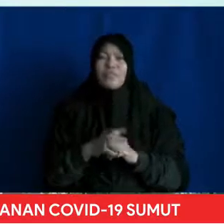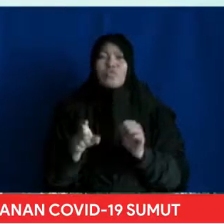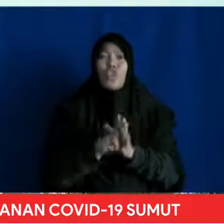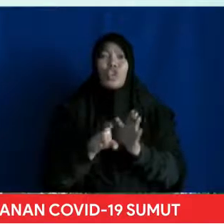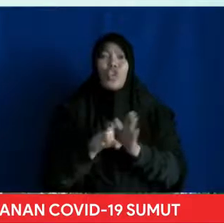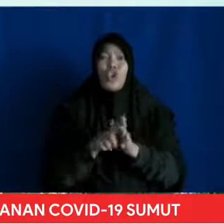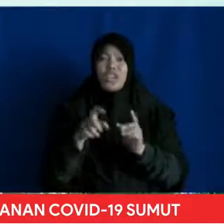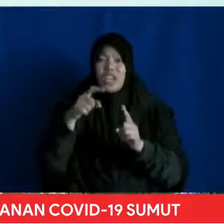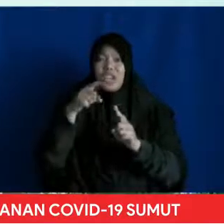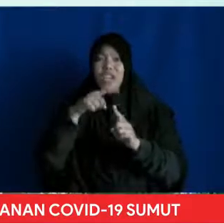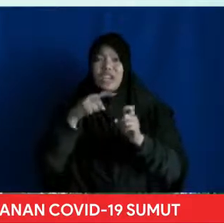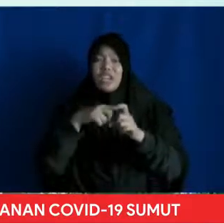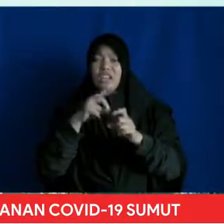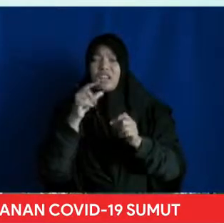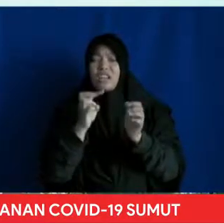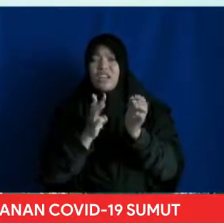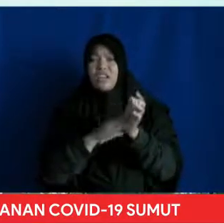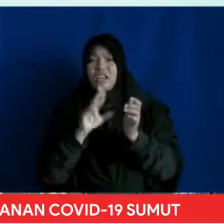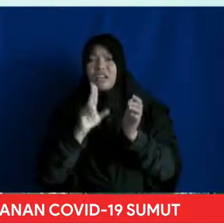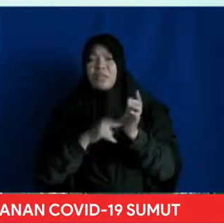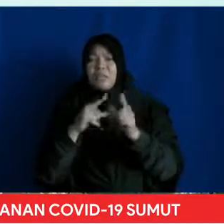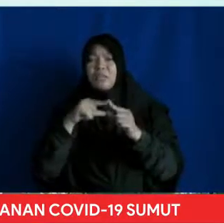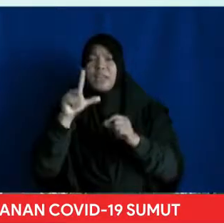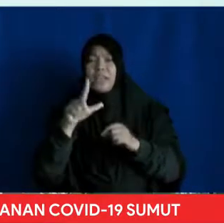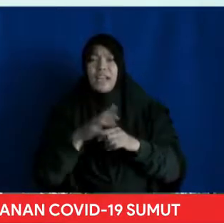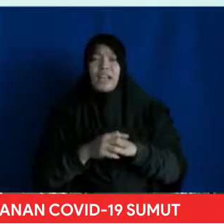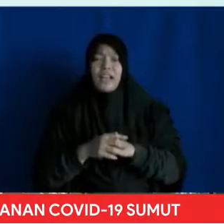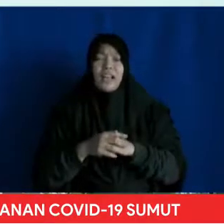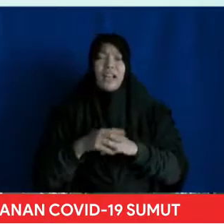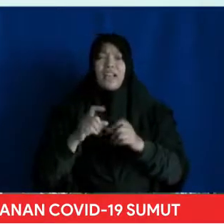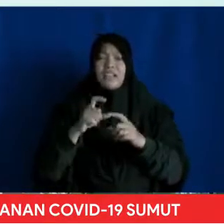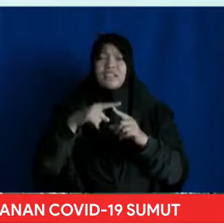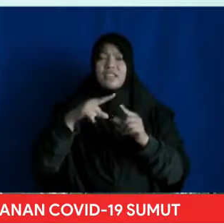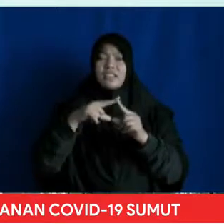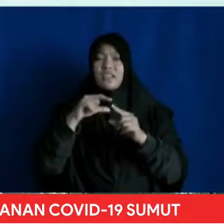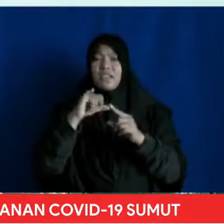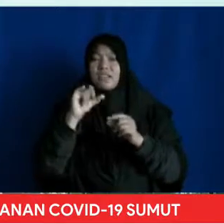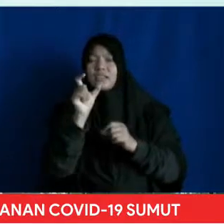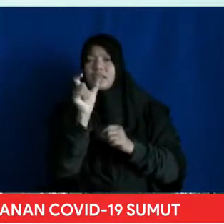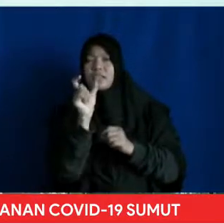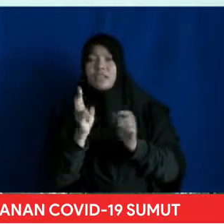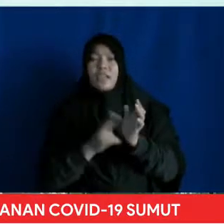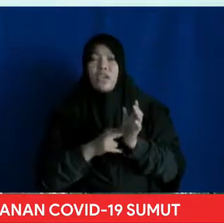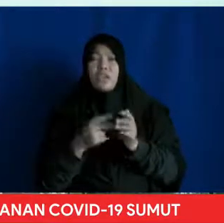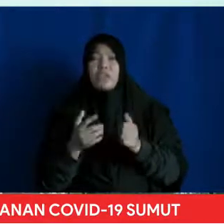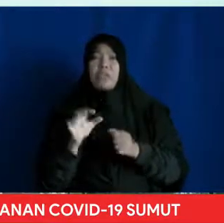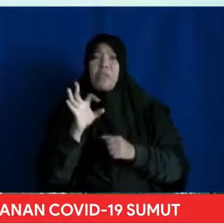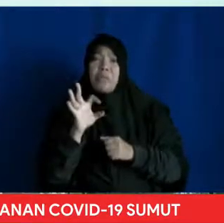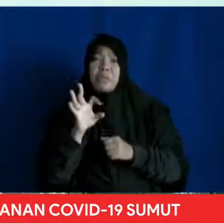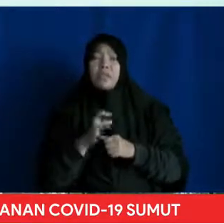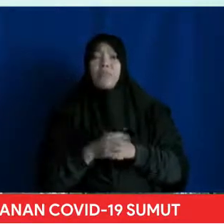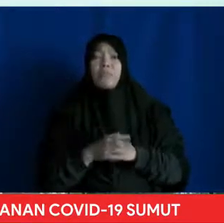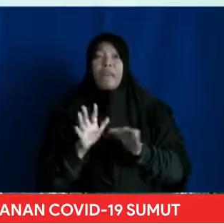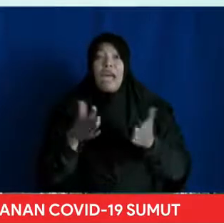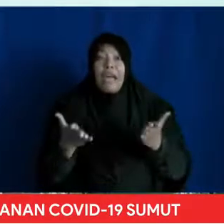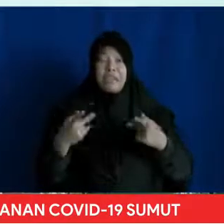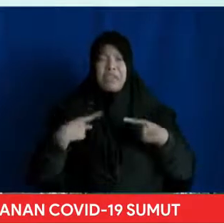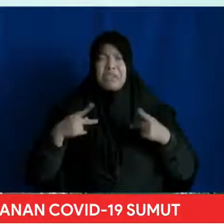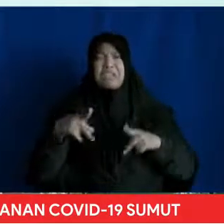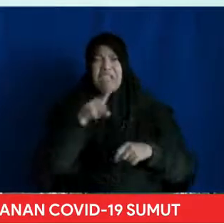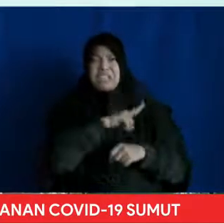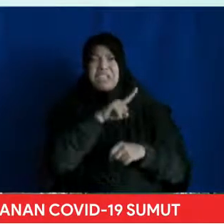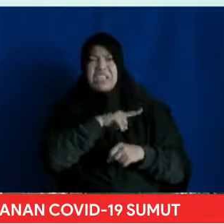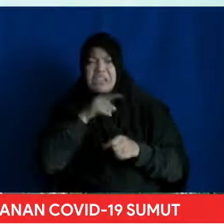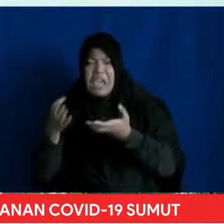stasiun, di rest area, atau di toilet umum sepanjang perjalanan Atau kita sendiri yang membawa virus itu